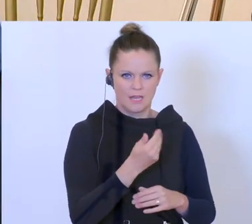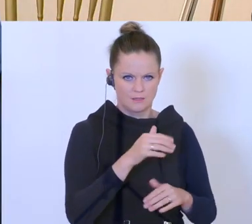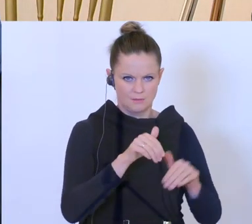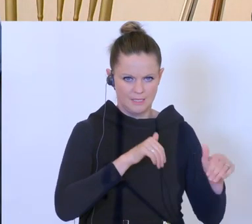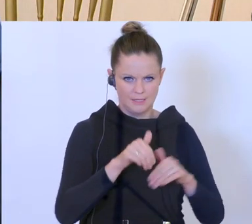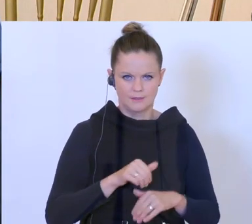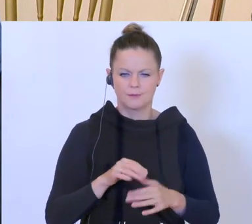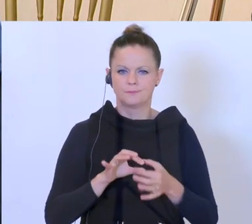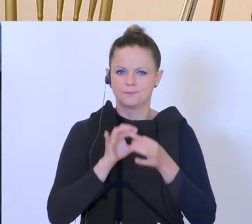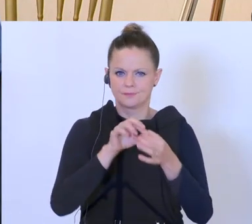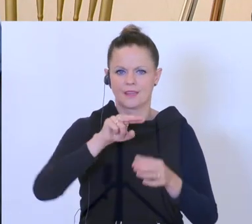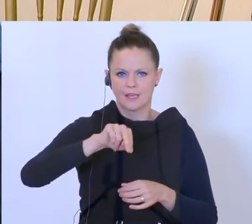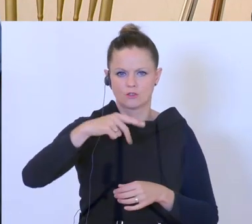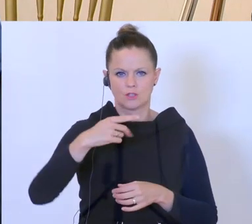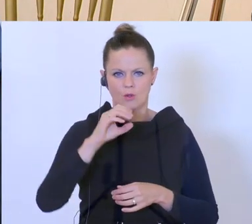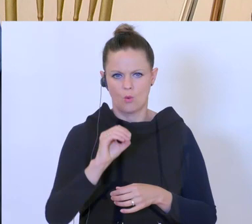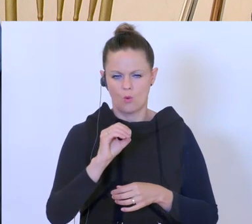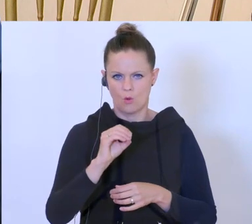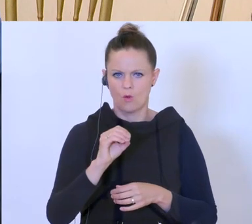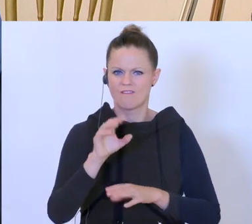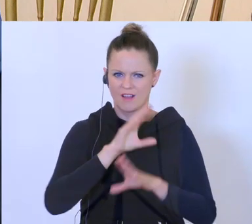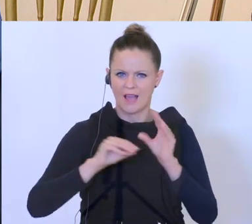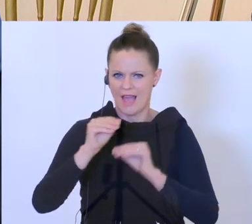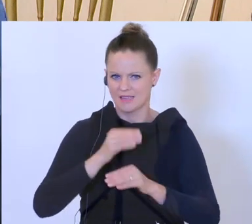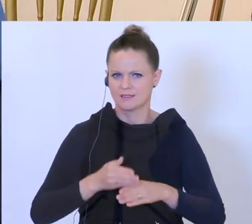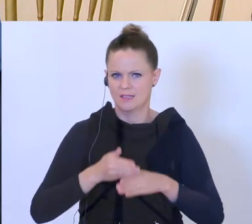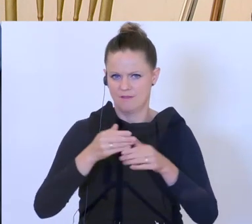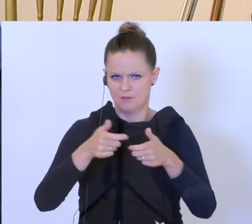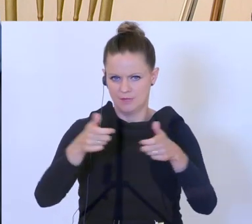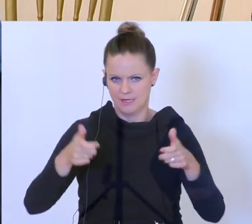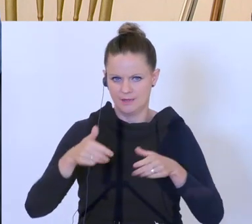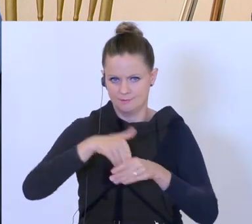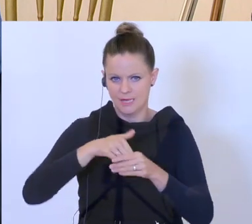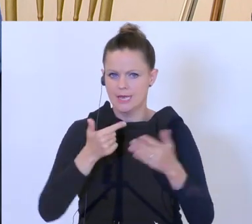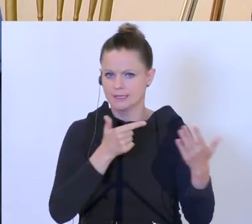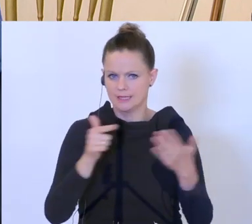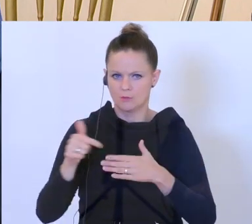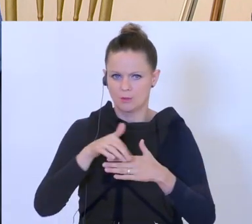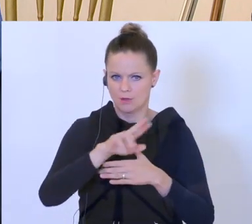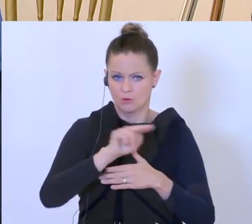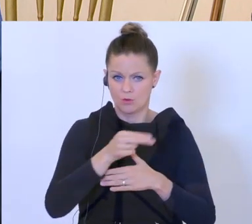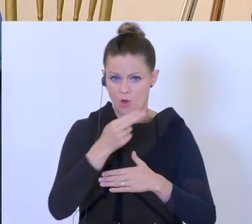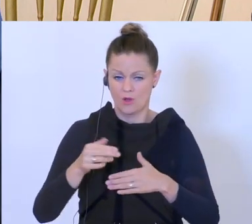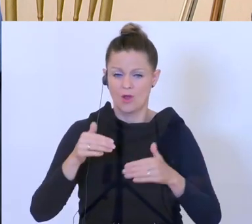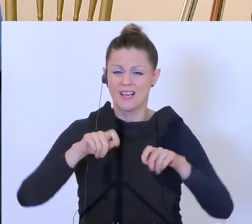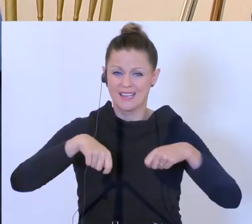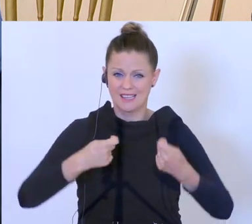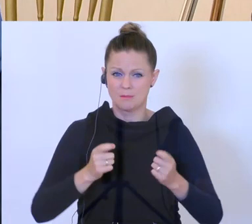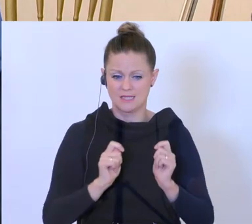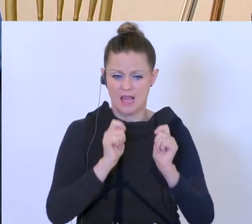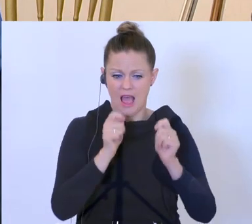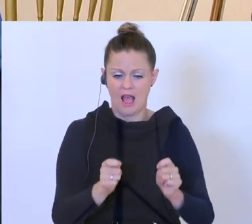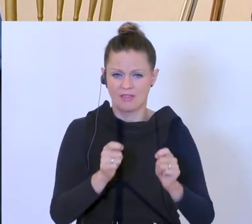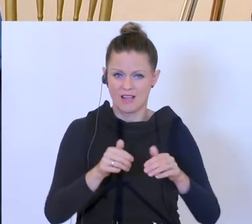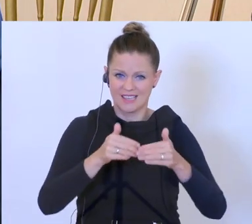NGO und Vereinshilfspaket. Sie haben jetzt gesagt, das sind 700 Millionen Euro. Wird es da auch Obergrenzen pro Antragsteller